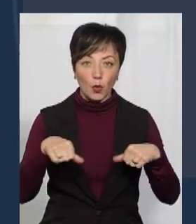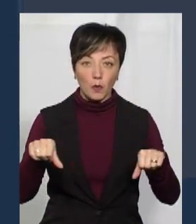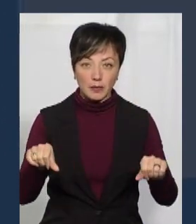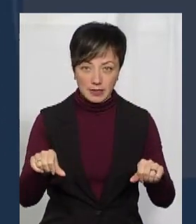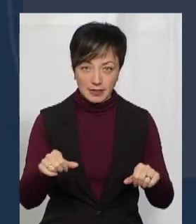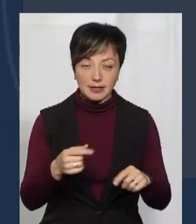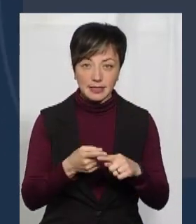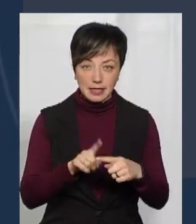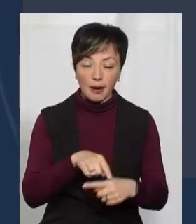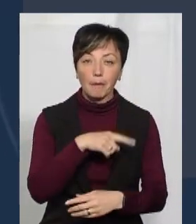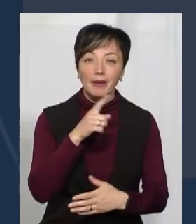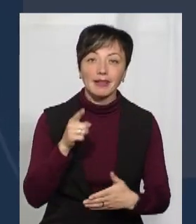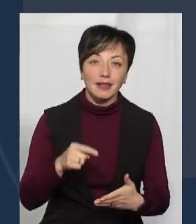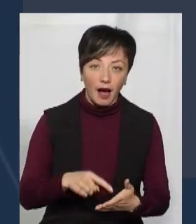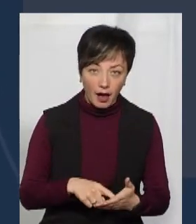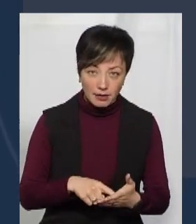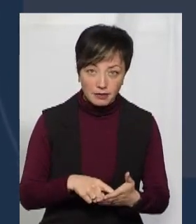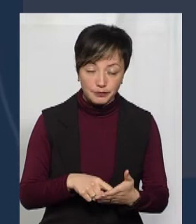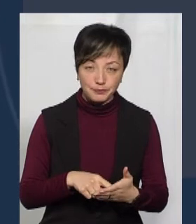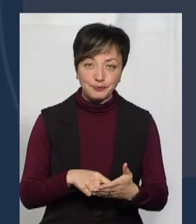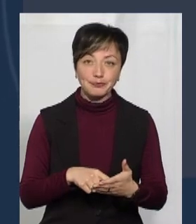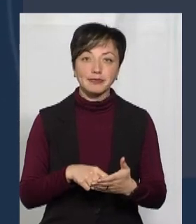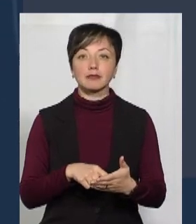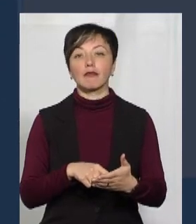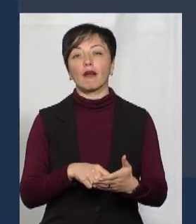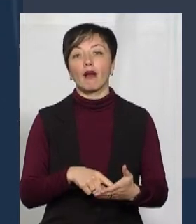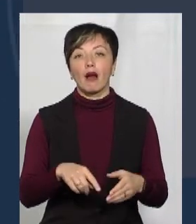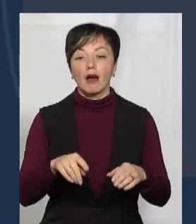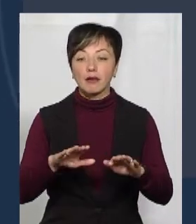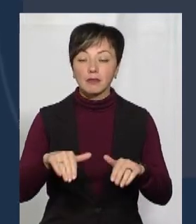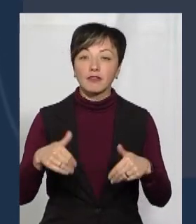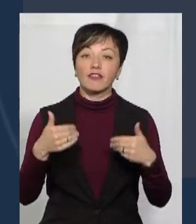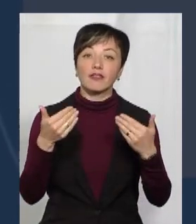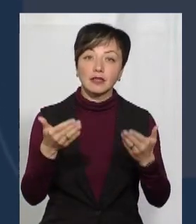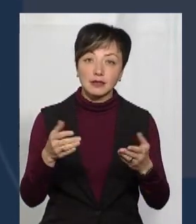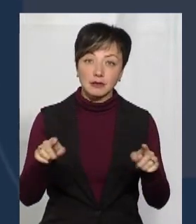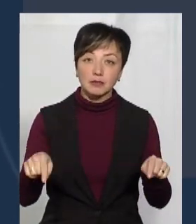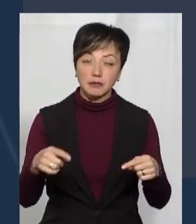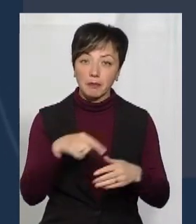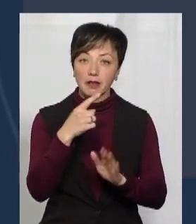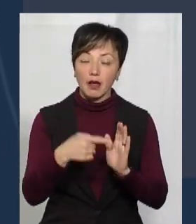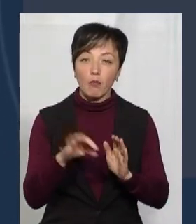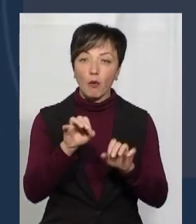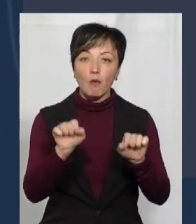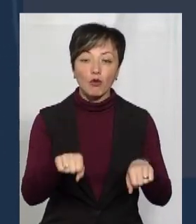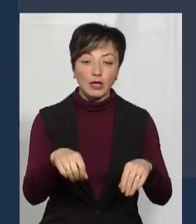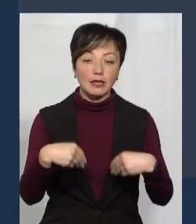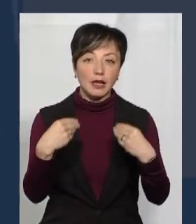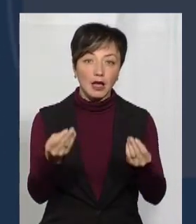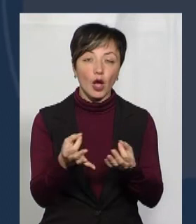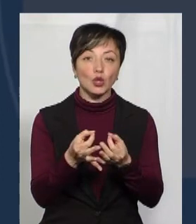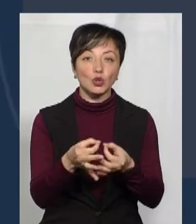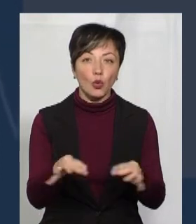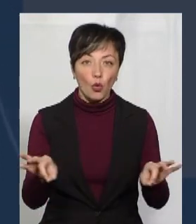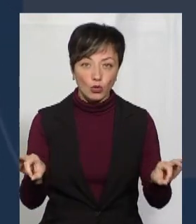техногенно-екологічної безпеки та надзвичайних ситуацій винести питання щодо можливості надання дозволу